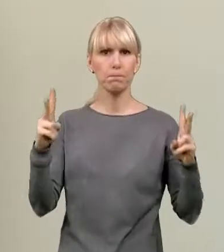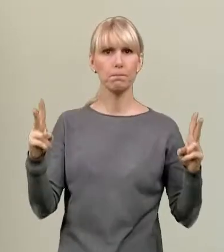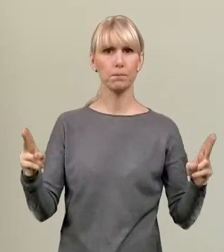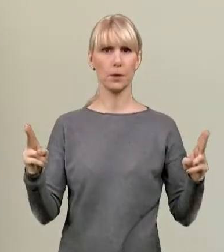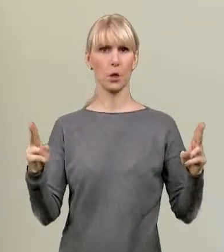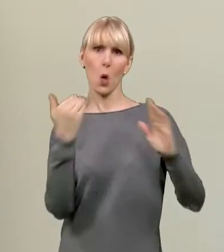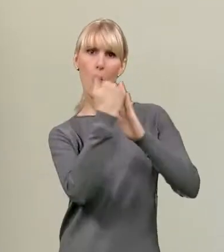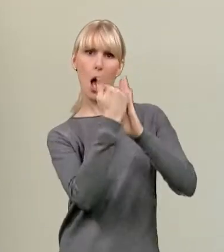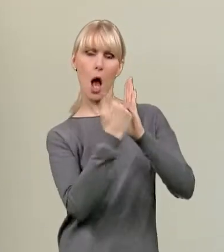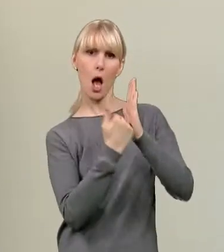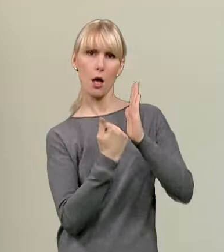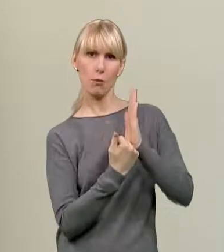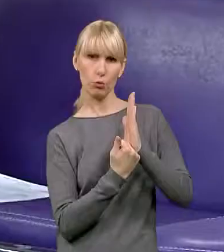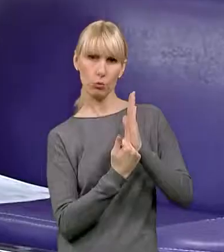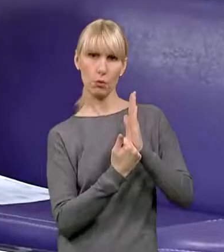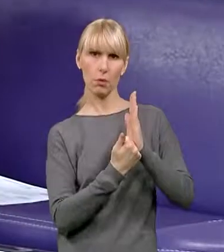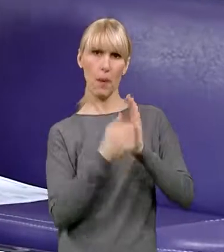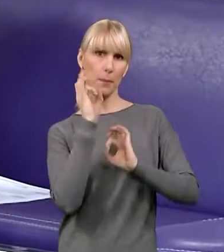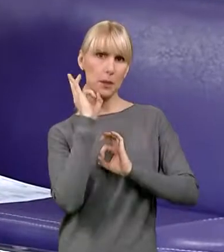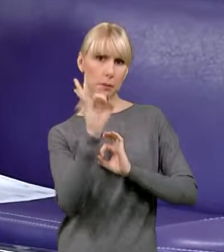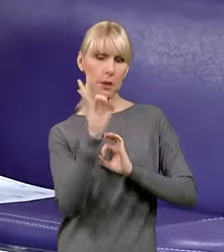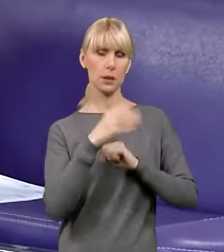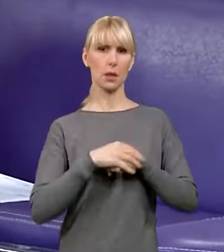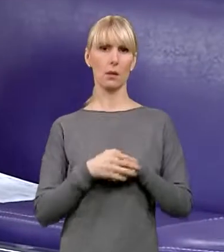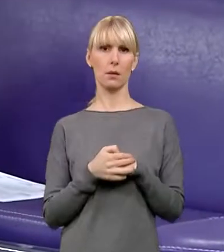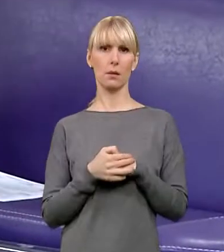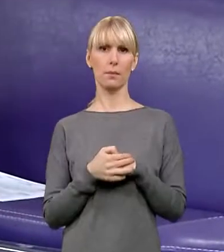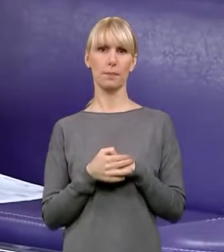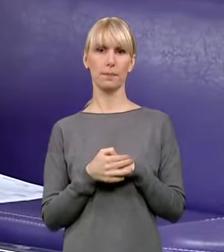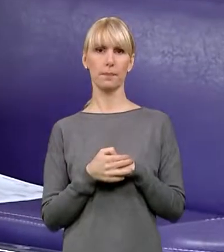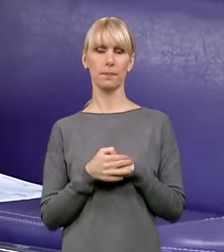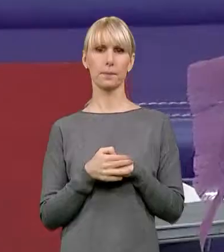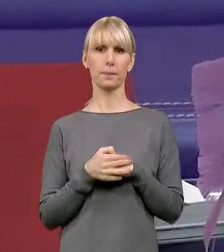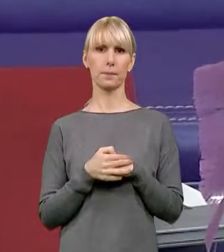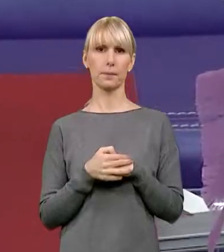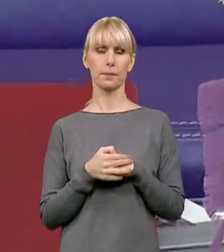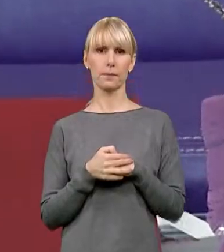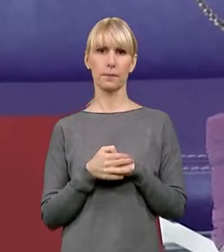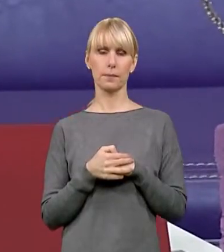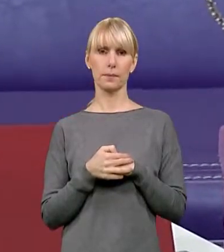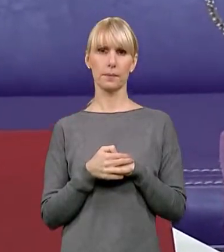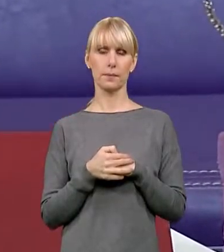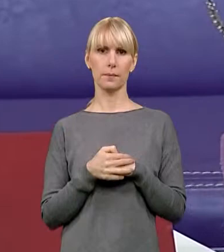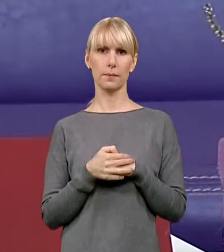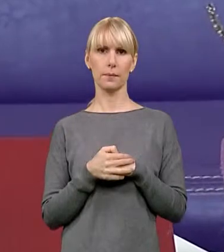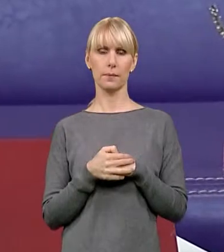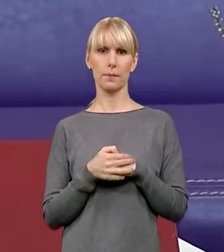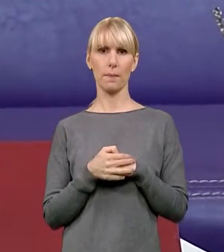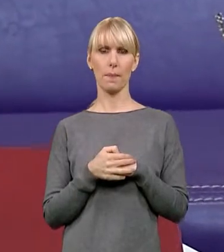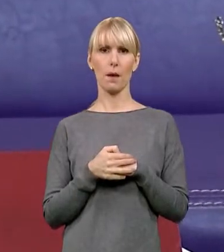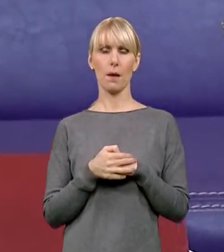ramach harmonogramu w ramach całego roku 2016.